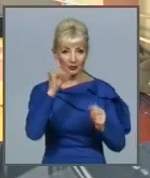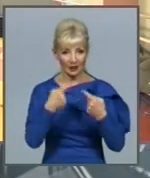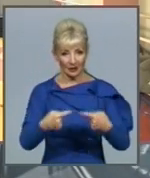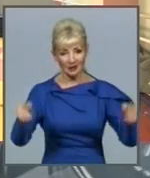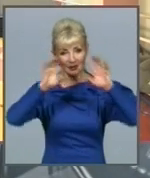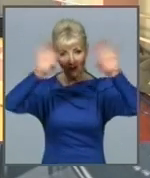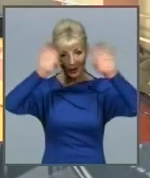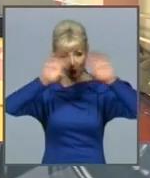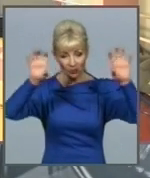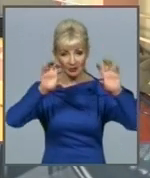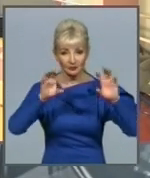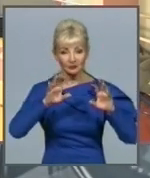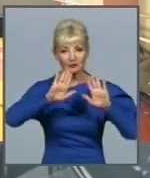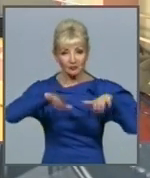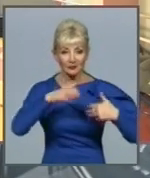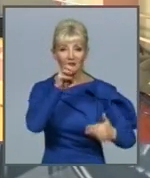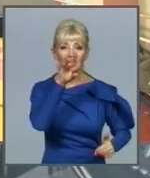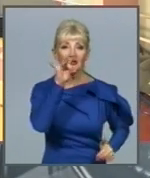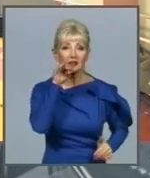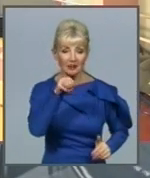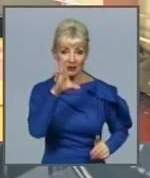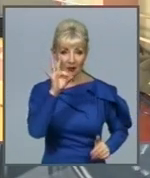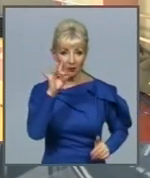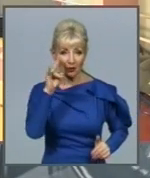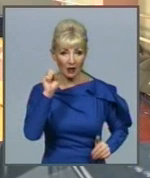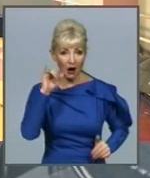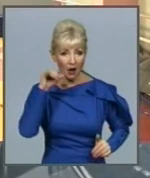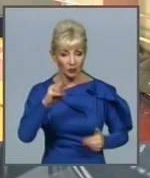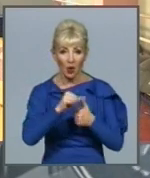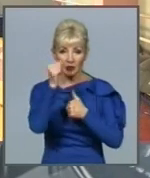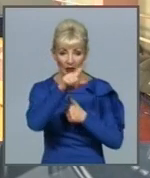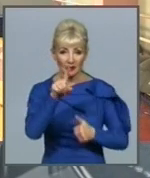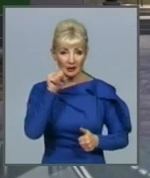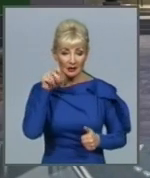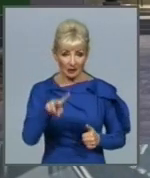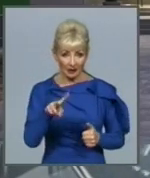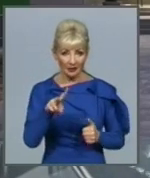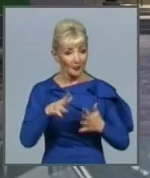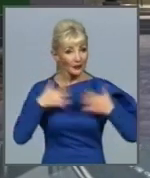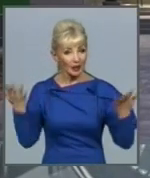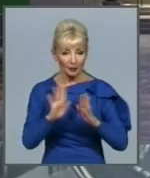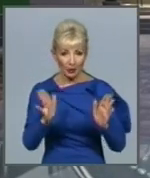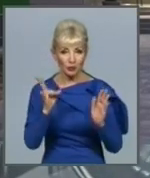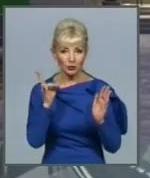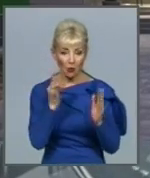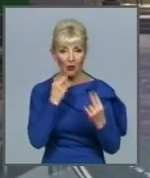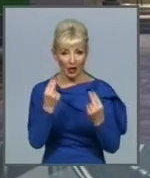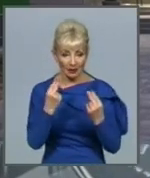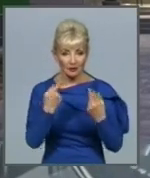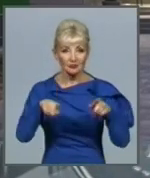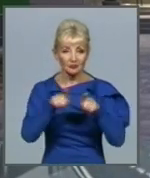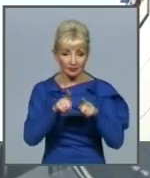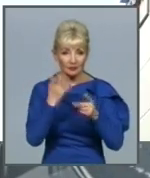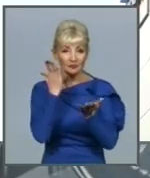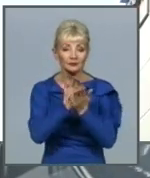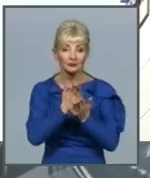стрітворкаут – віддільний зал, він не більший, але дуже, скажімо так, качіственный. Також у комплексі є гімнастична